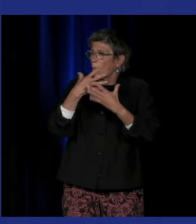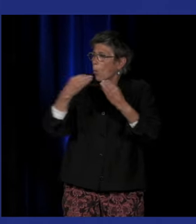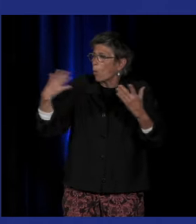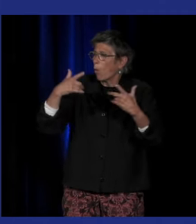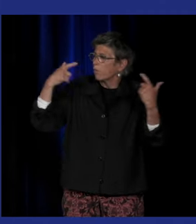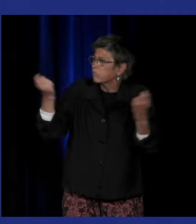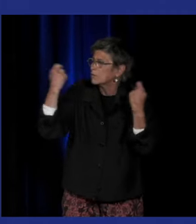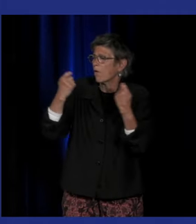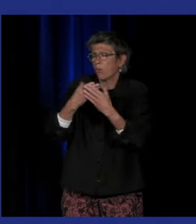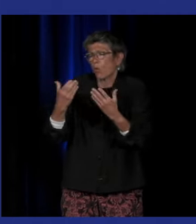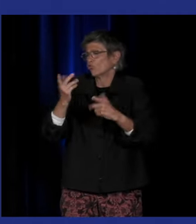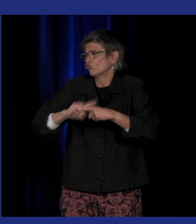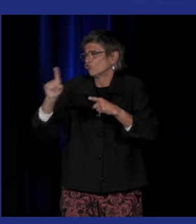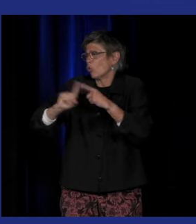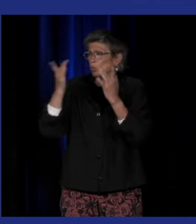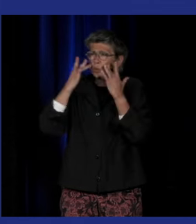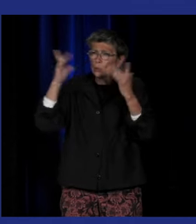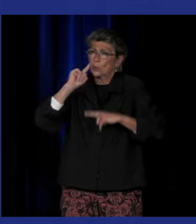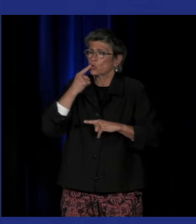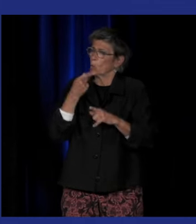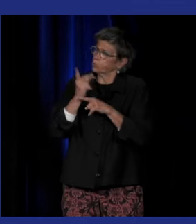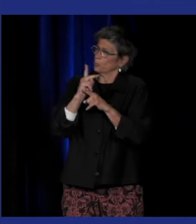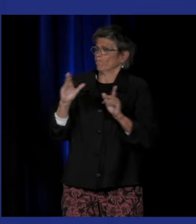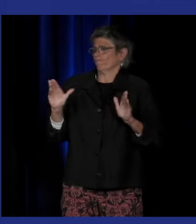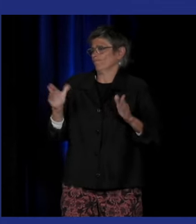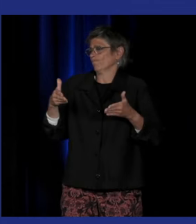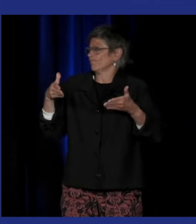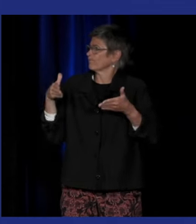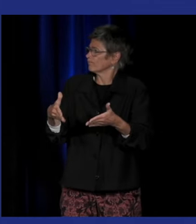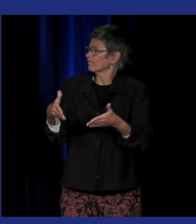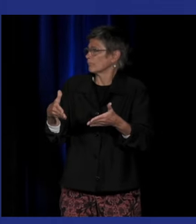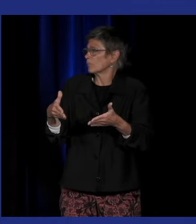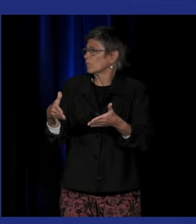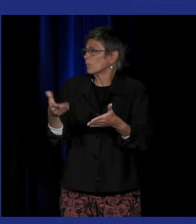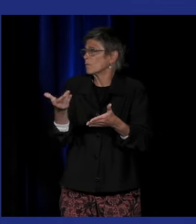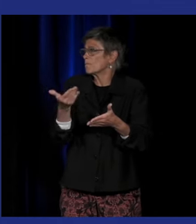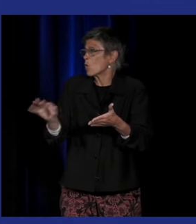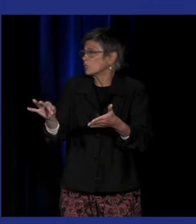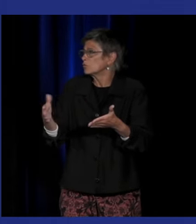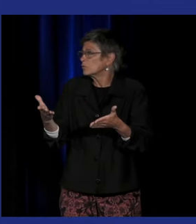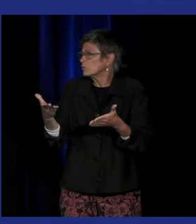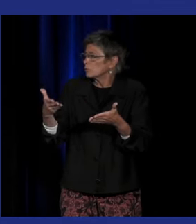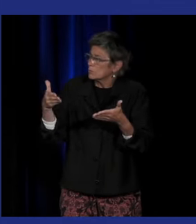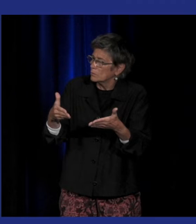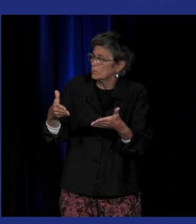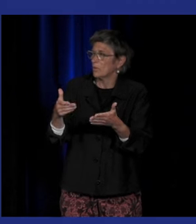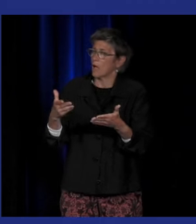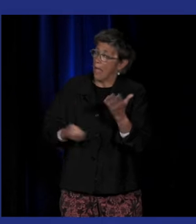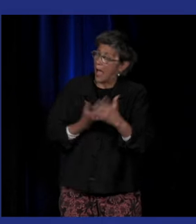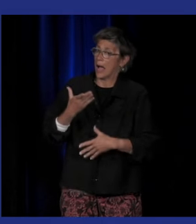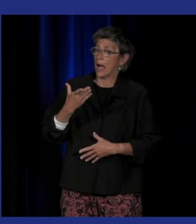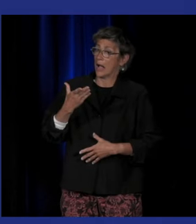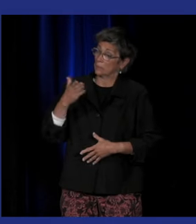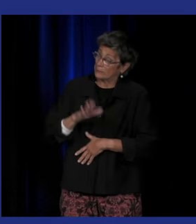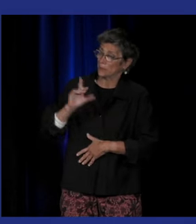beaucoup de festivals et des choses sur la culture sourde qui se font. Donc, on a décidé de nous, de se centrer surtout sur l'art sourd